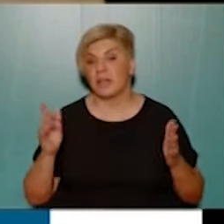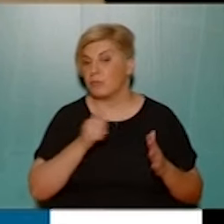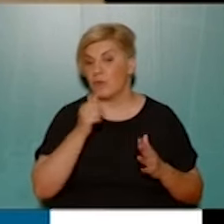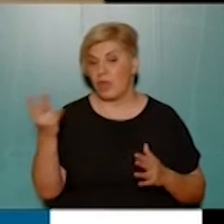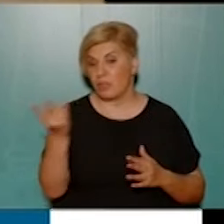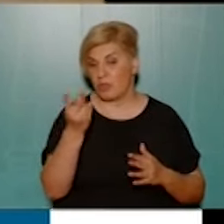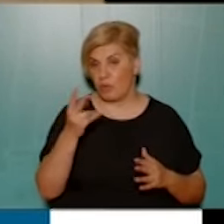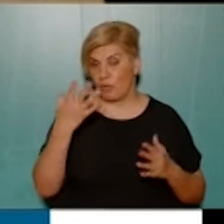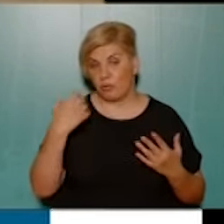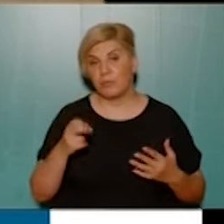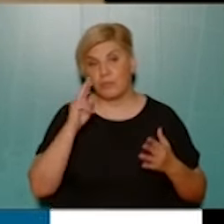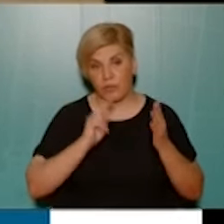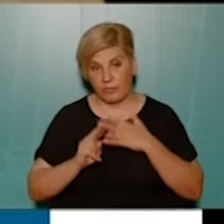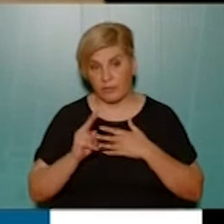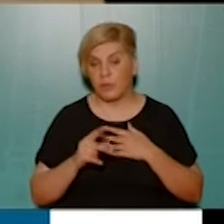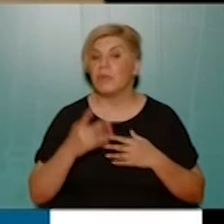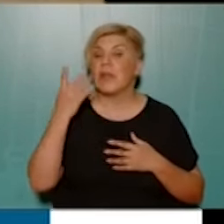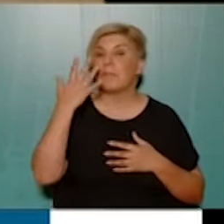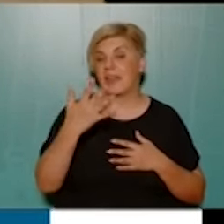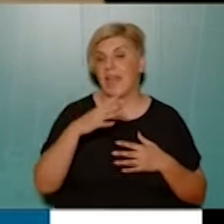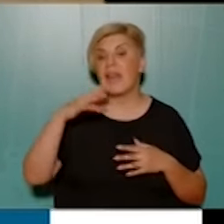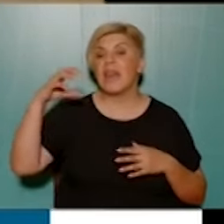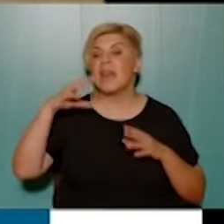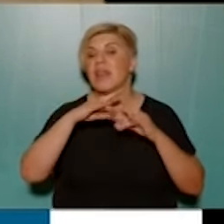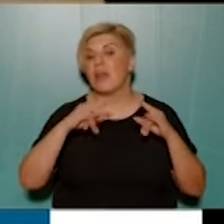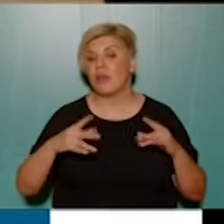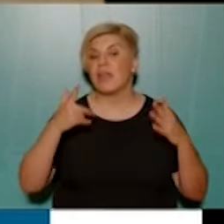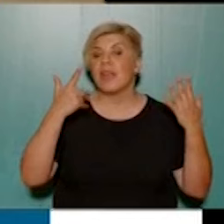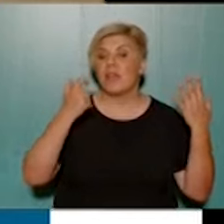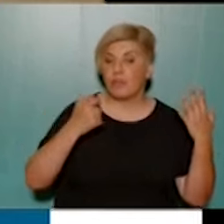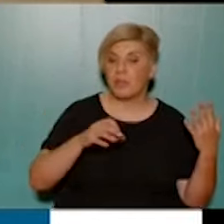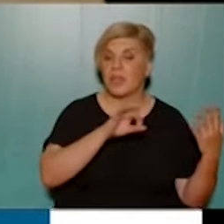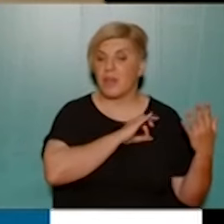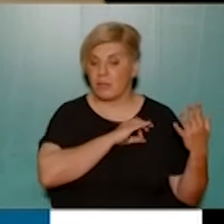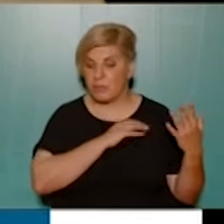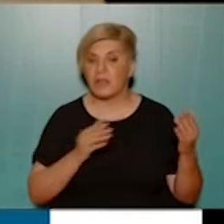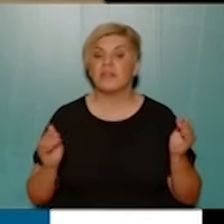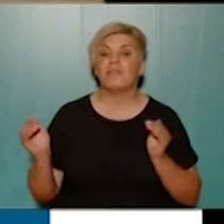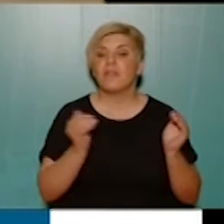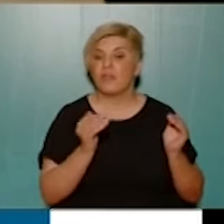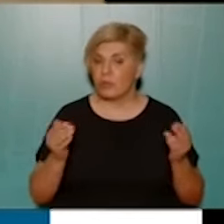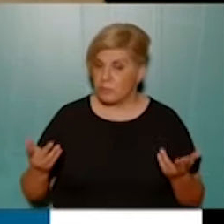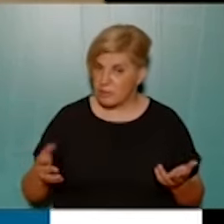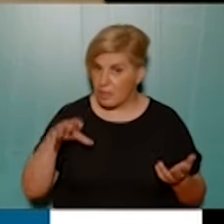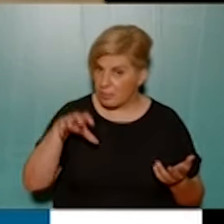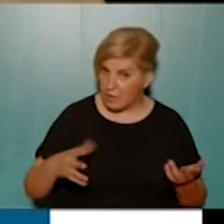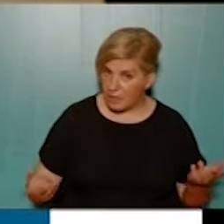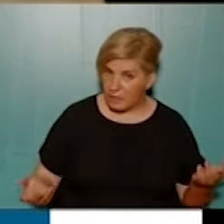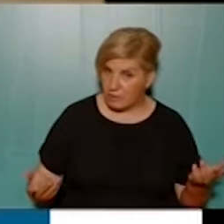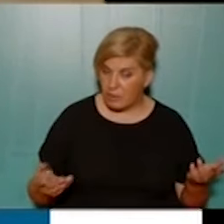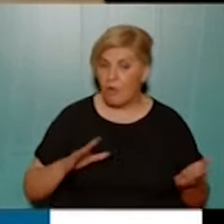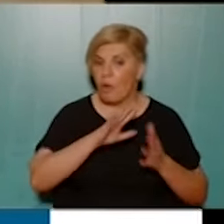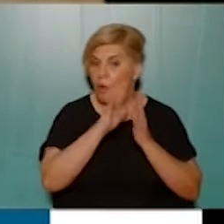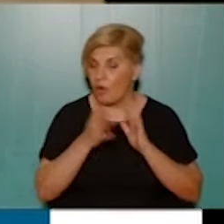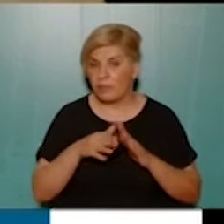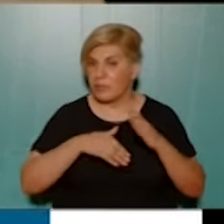αυτά τα δύο σχολεία προφανώς, ούτε καν μόνο τα πέντε λιώμενα. Είναι τα 70 νηπιαγωγεία, είναι οι βρεφονηπιακοί σταθμοί, προφανώς καταλαβαίνετε ότι όλα